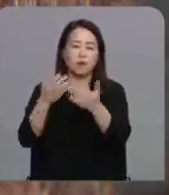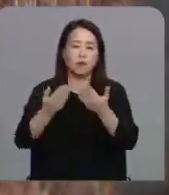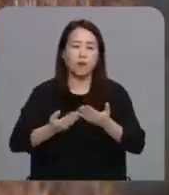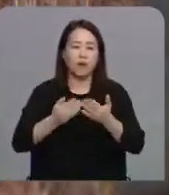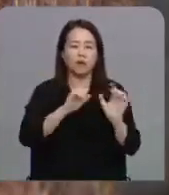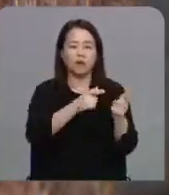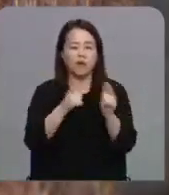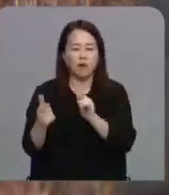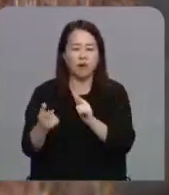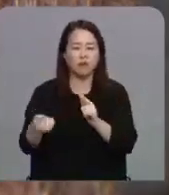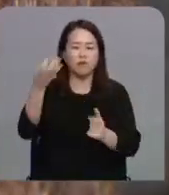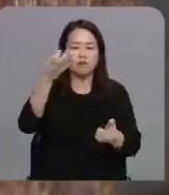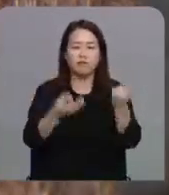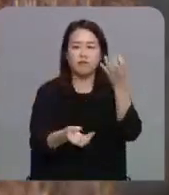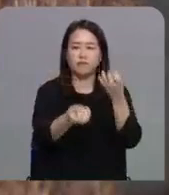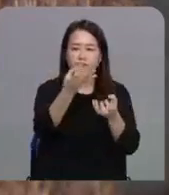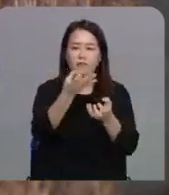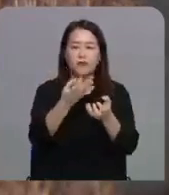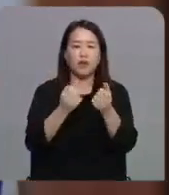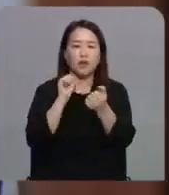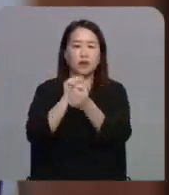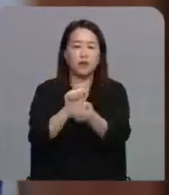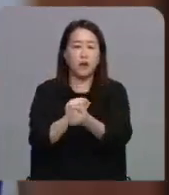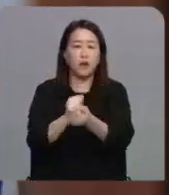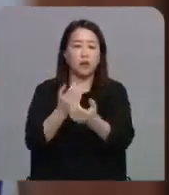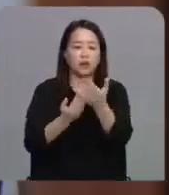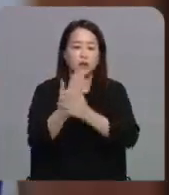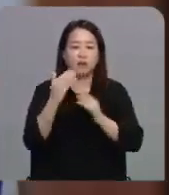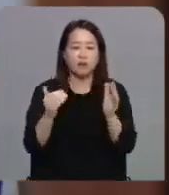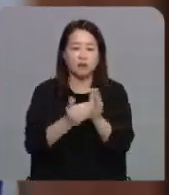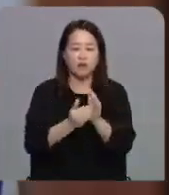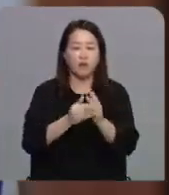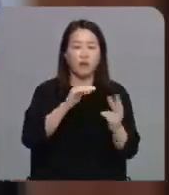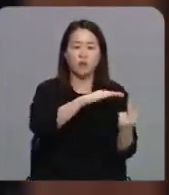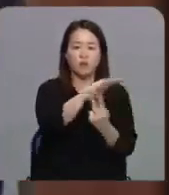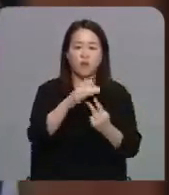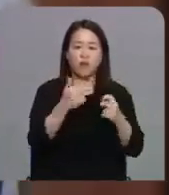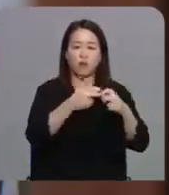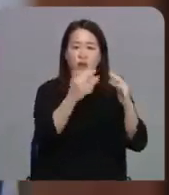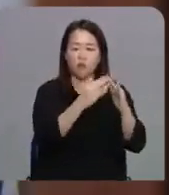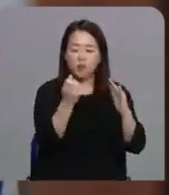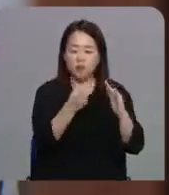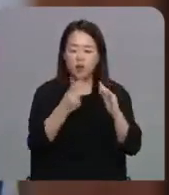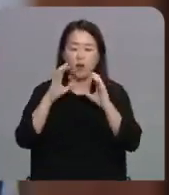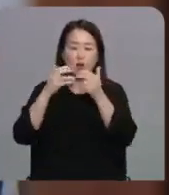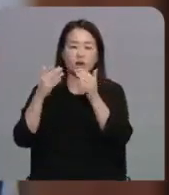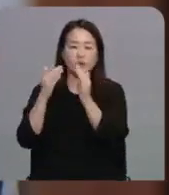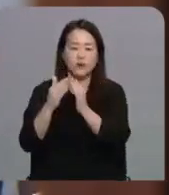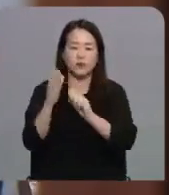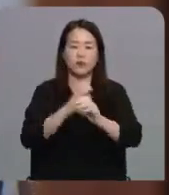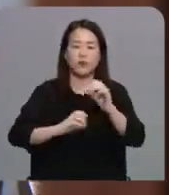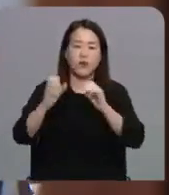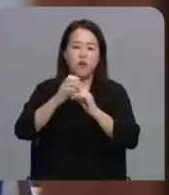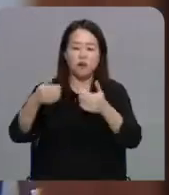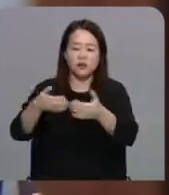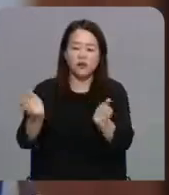감염세가 이어졌습니다. 요양병원과 어린이집 등 추가 집단 감염이 주춤하면서 전북의